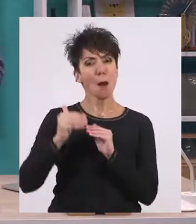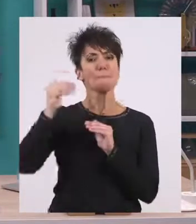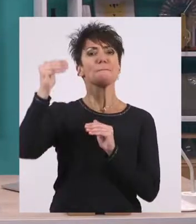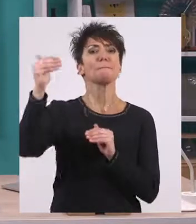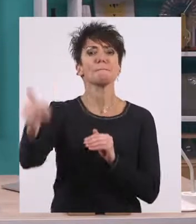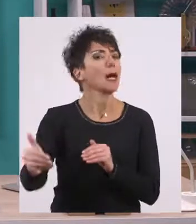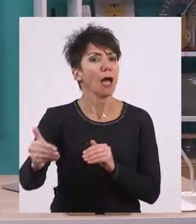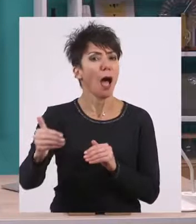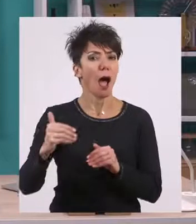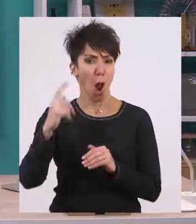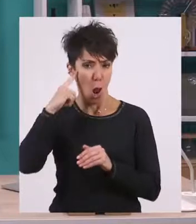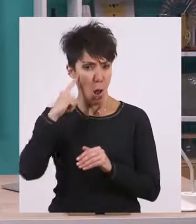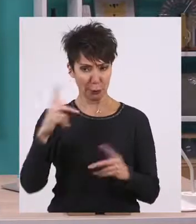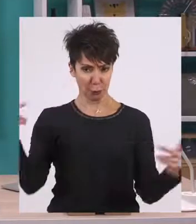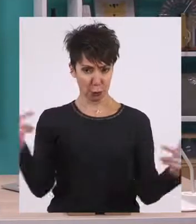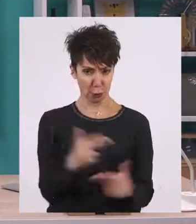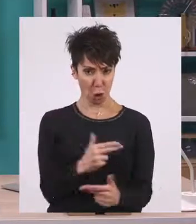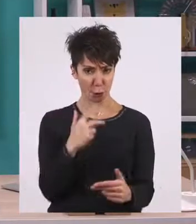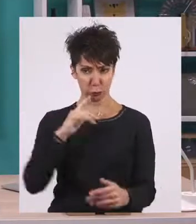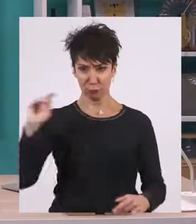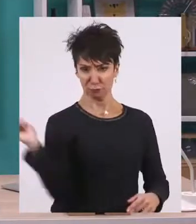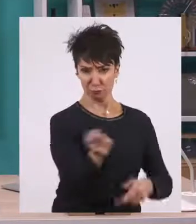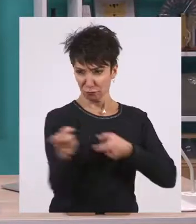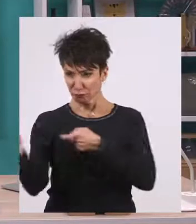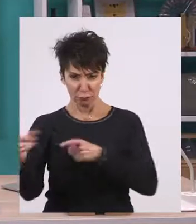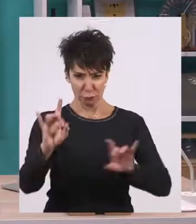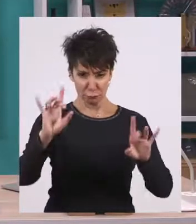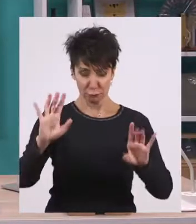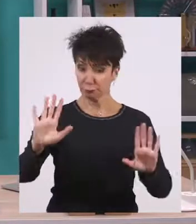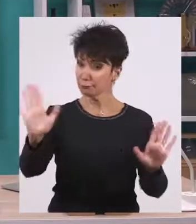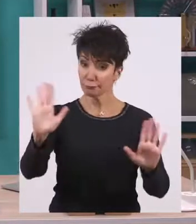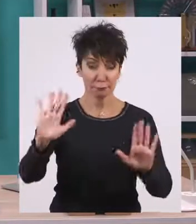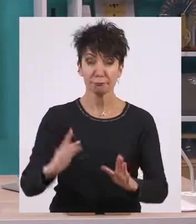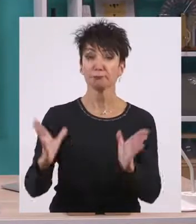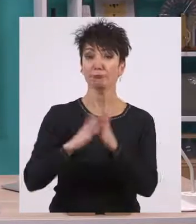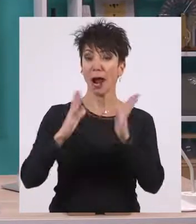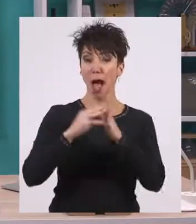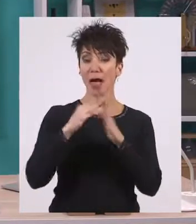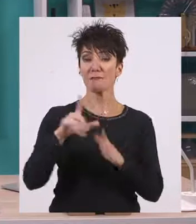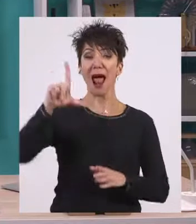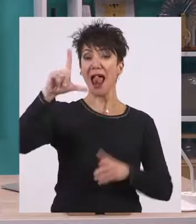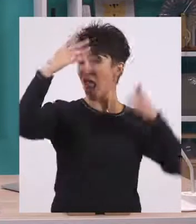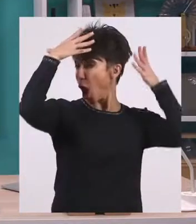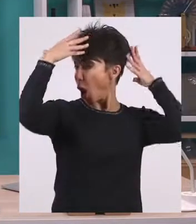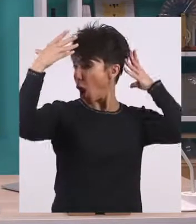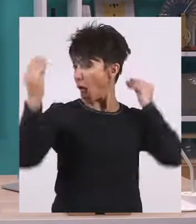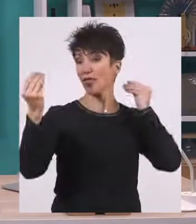Σπαρτιάτες δεν πολεμούσαν. Ένα τρανό παράδειγμα είναι ο βασιλιάς Λεωνίδας, που θα δούμε σε άλλο μάθημα,